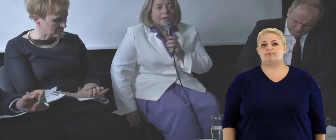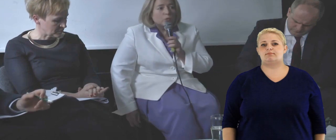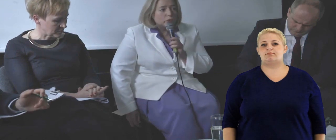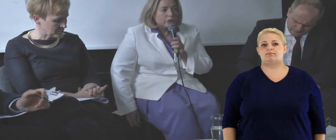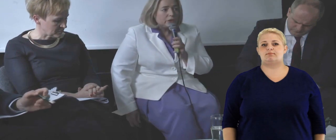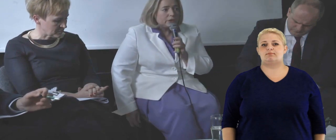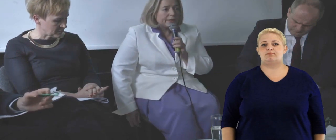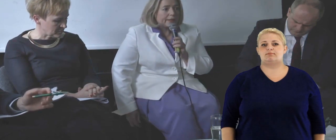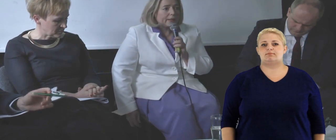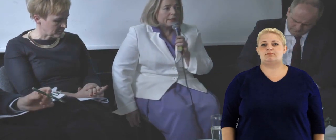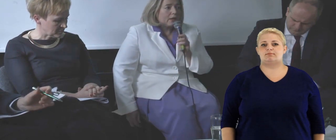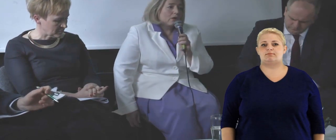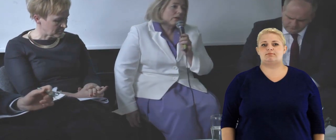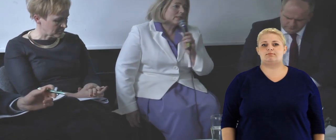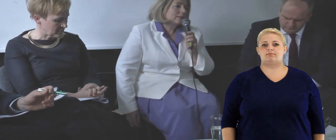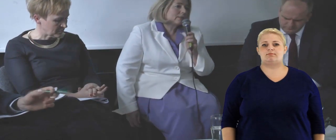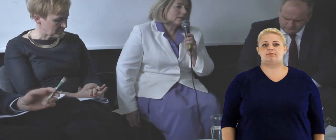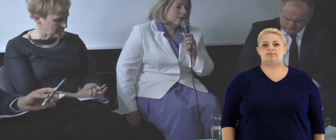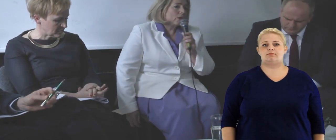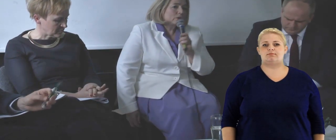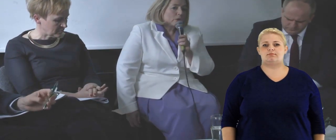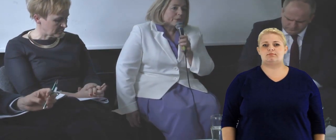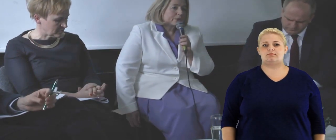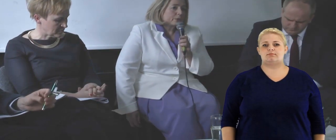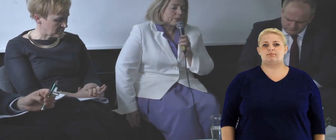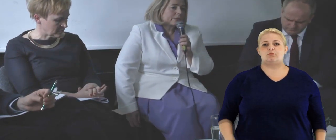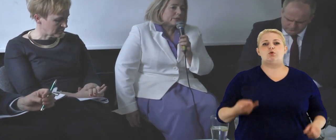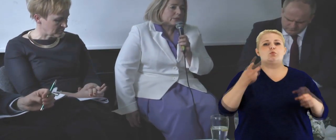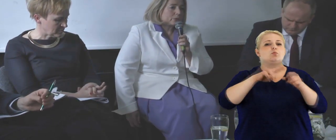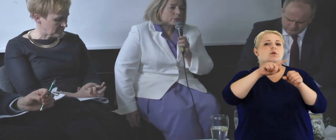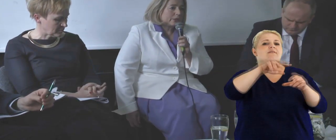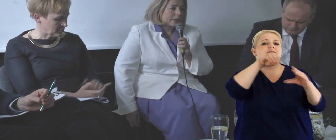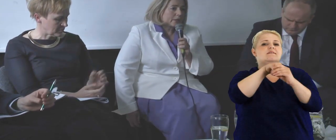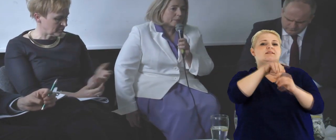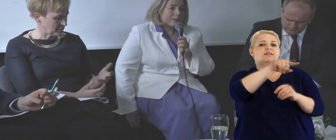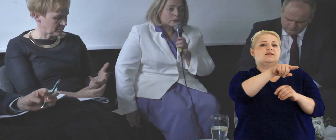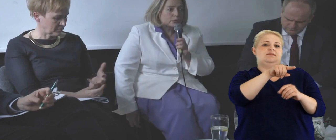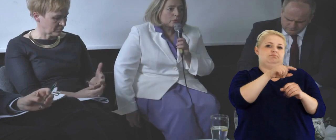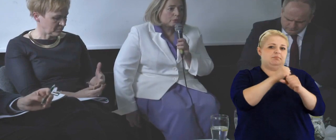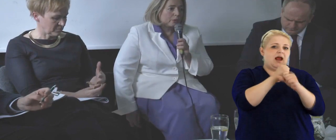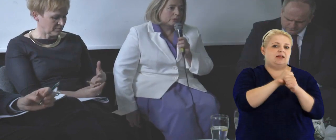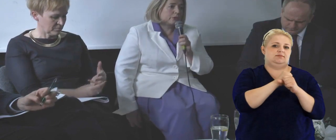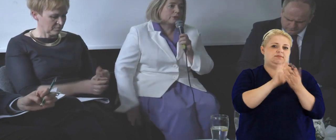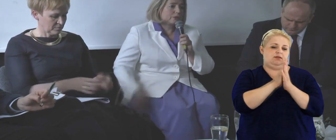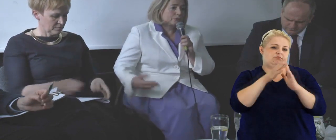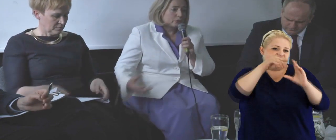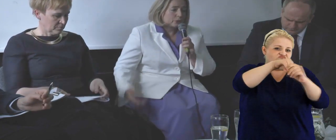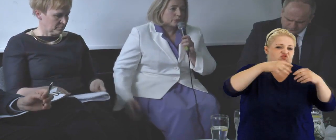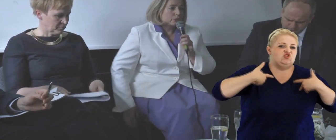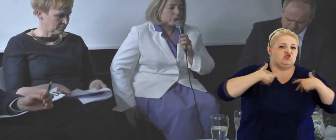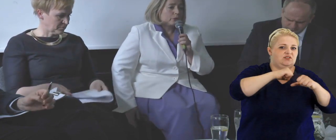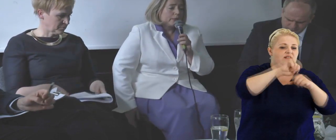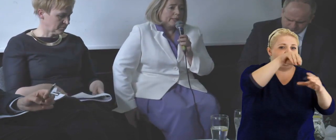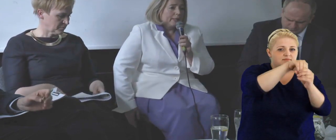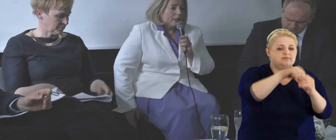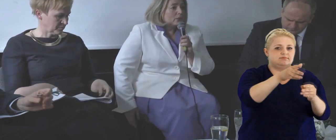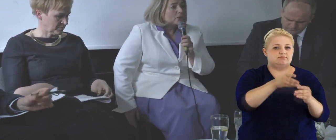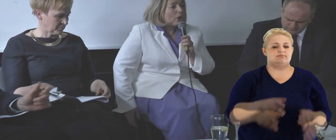instytucje unijne oraz osoby, które w tych instytucjach pracują, bądź funkcjonują,